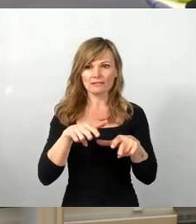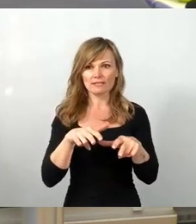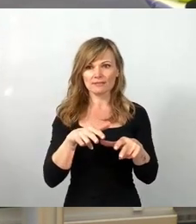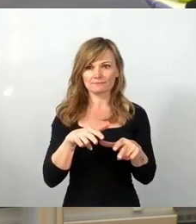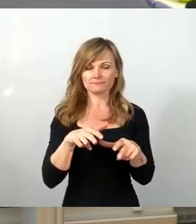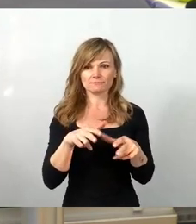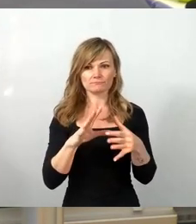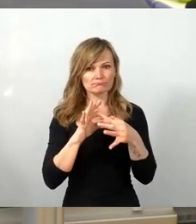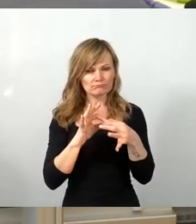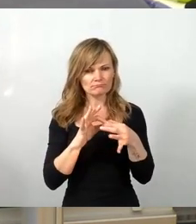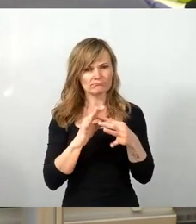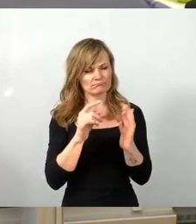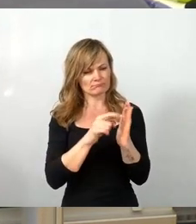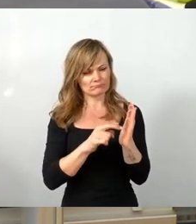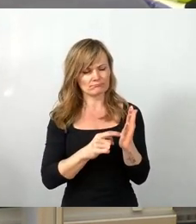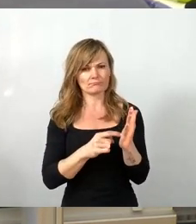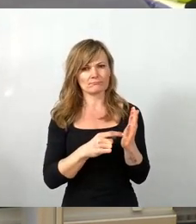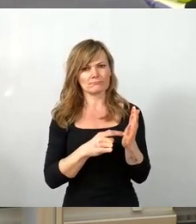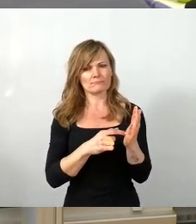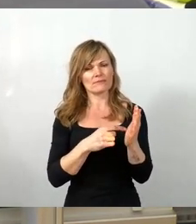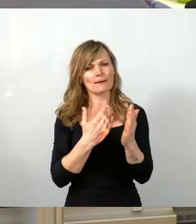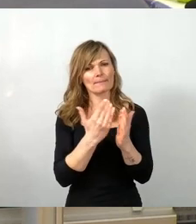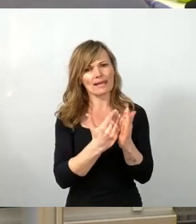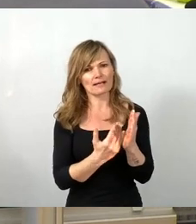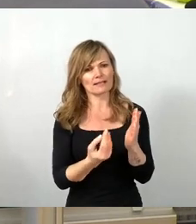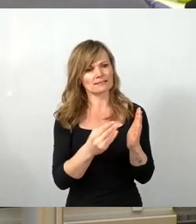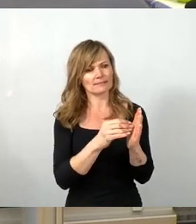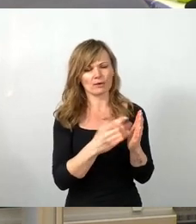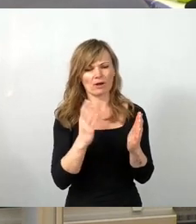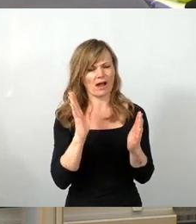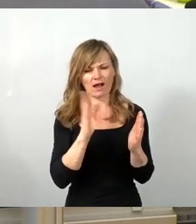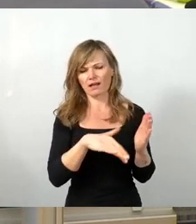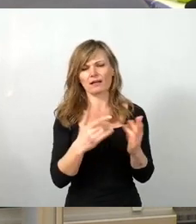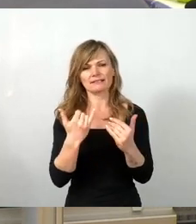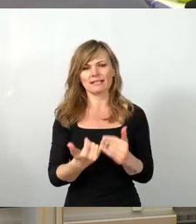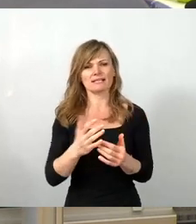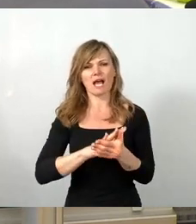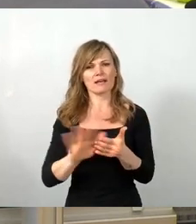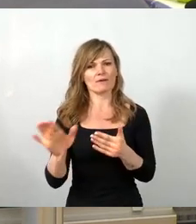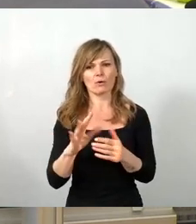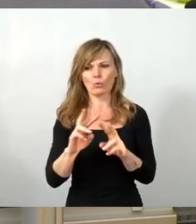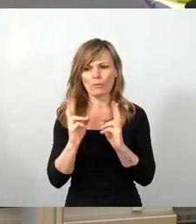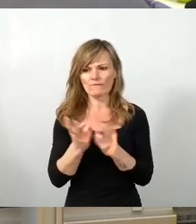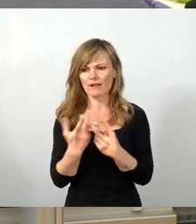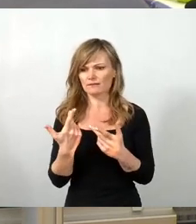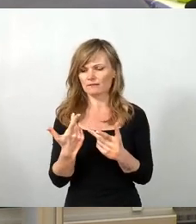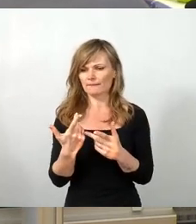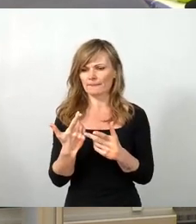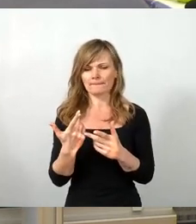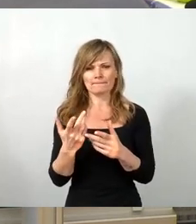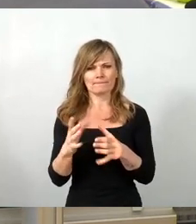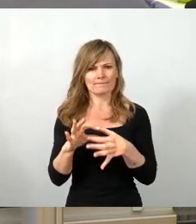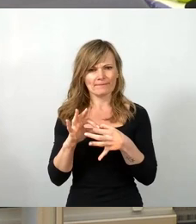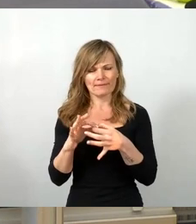hat man kurzerhand den Umweltausschuss genommen, wo von dem, was wir als CDU eingebracht haben und wo wir